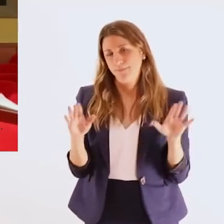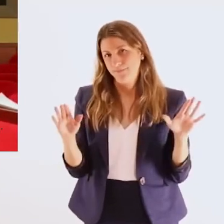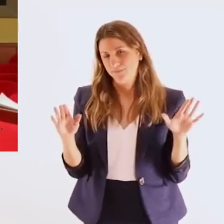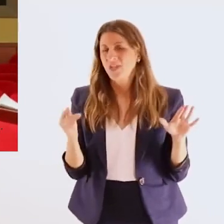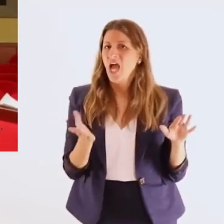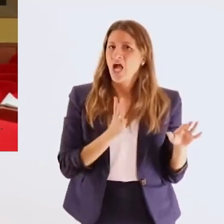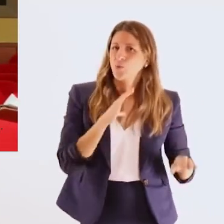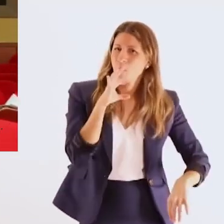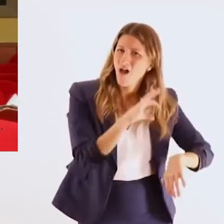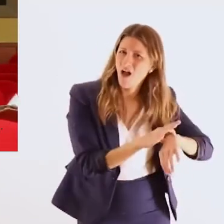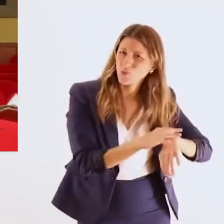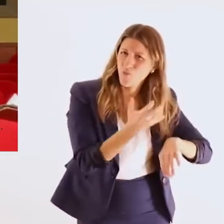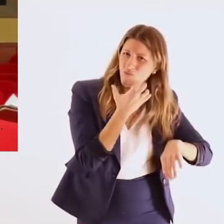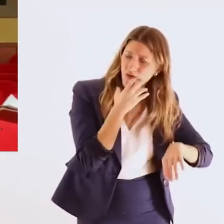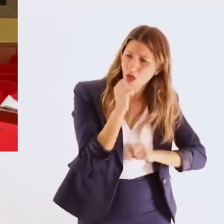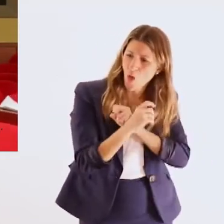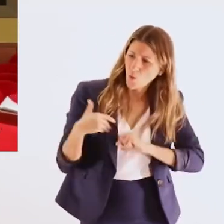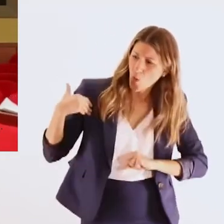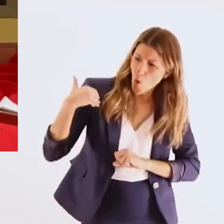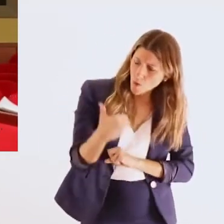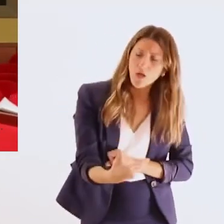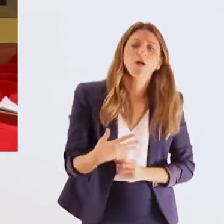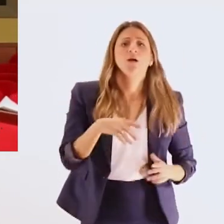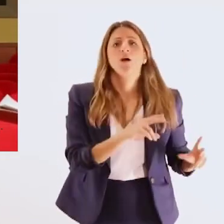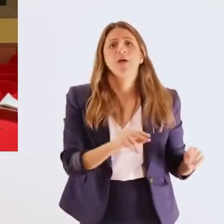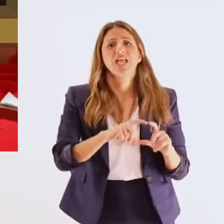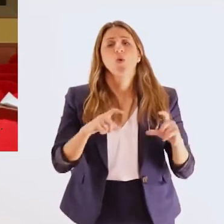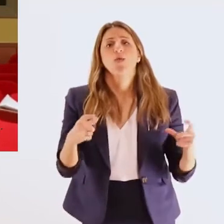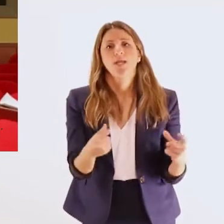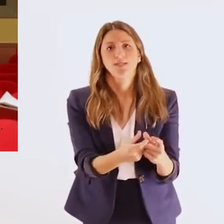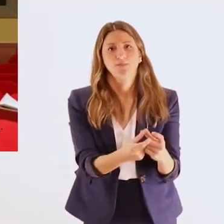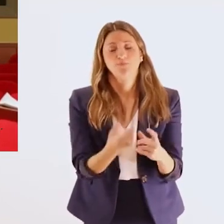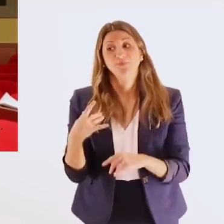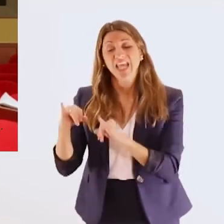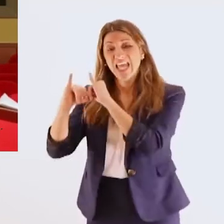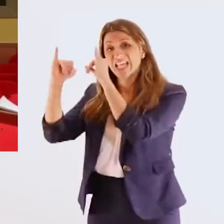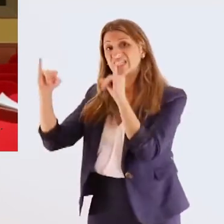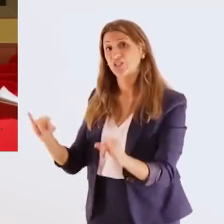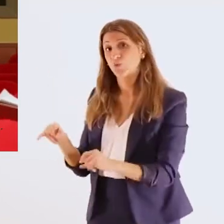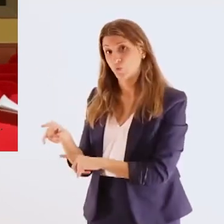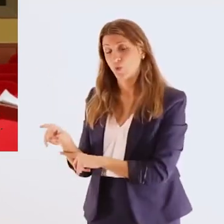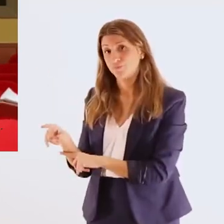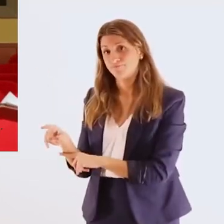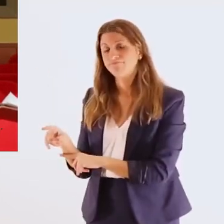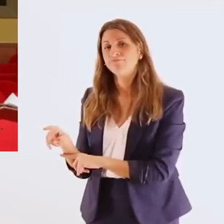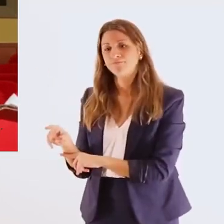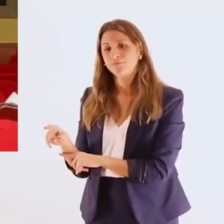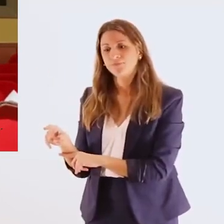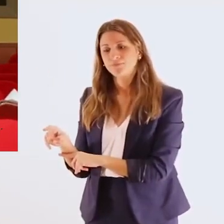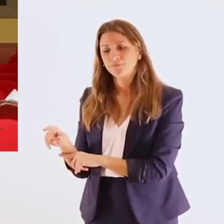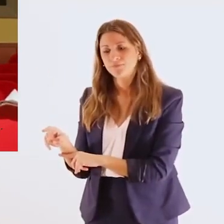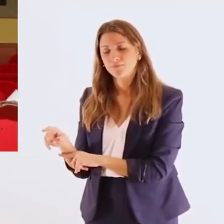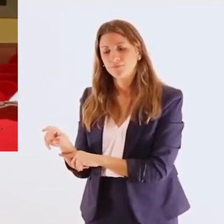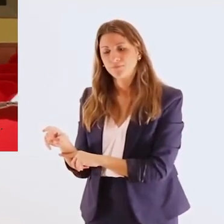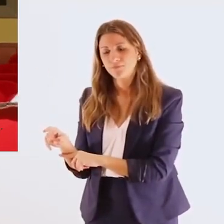παρέμβασης σε όλους τους τομείς που αφορούν τα δικαιώματα των ατόμων με αναπηρία